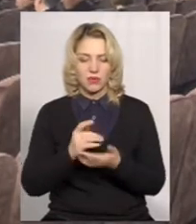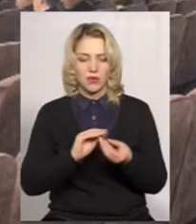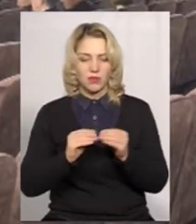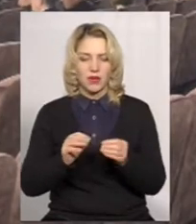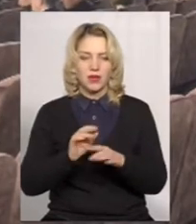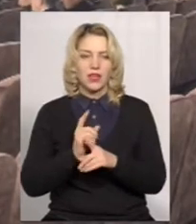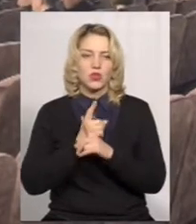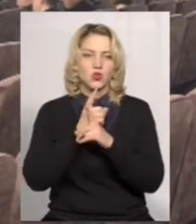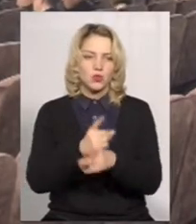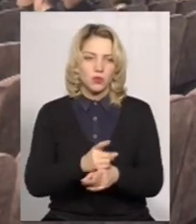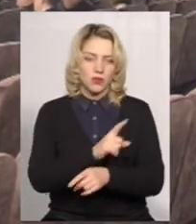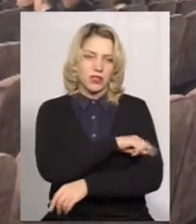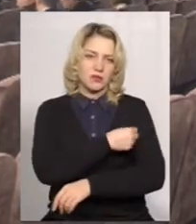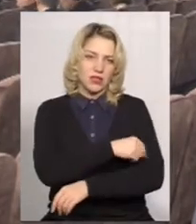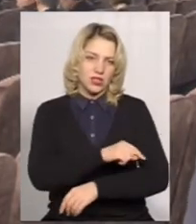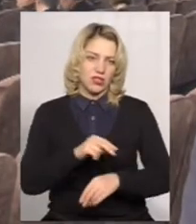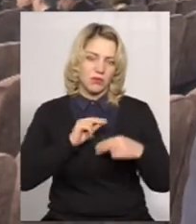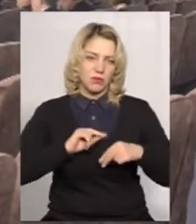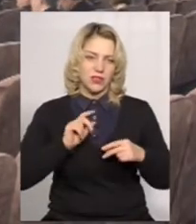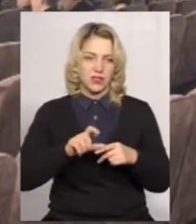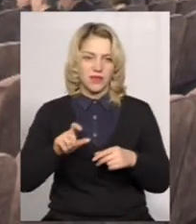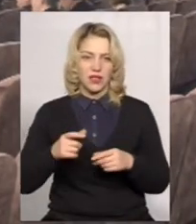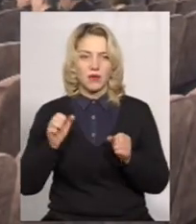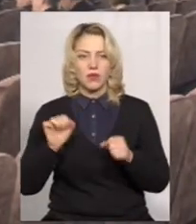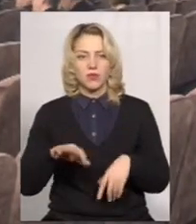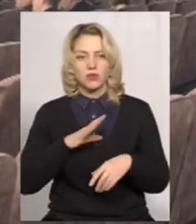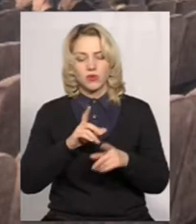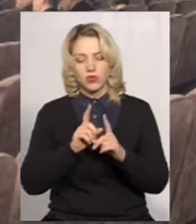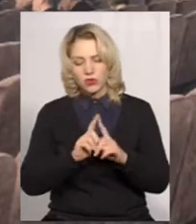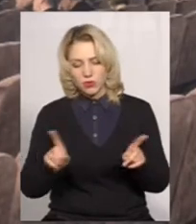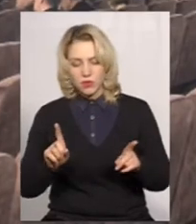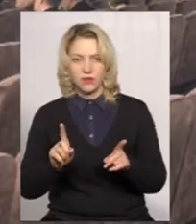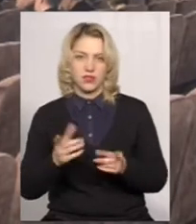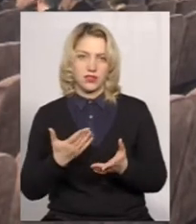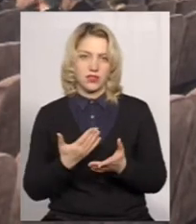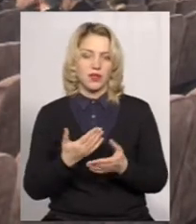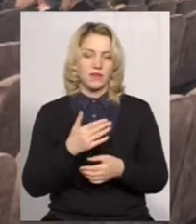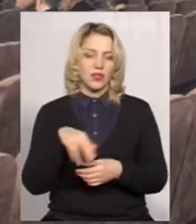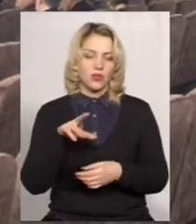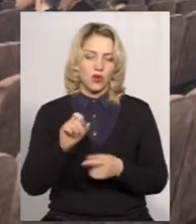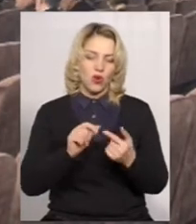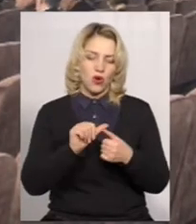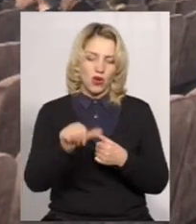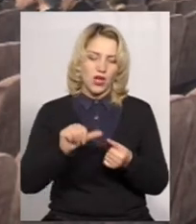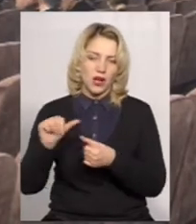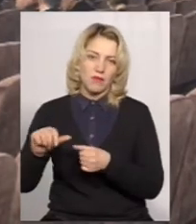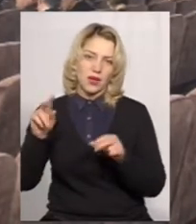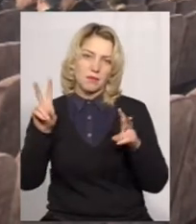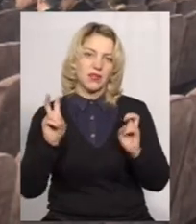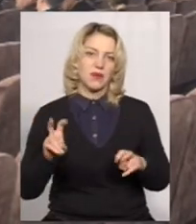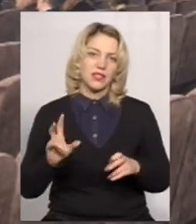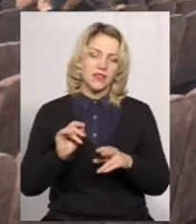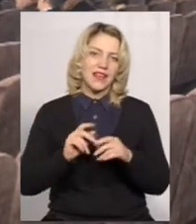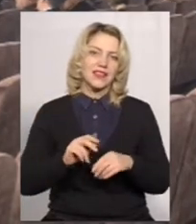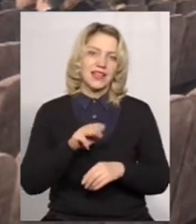працівниками. Мабуть, з цього будуть питання. Будуть можливі особливості до окремих предметів на тестування,